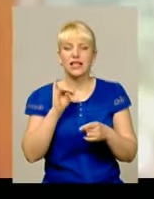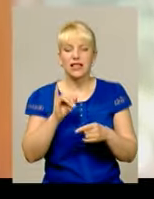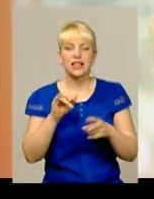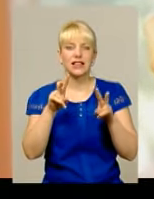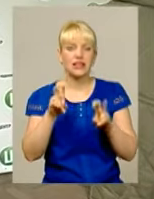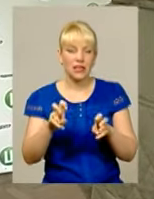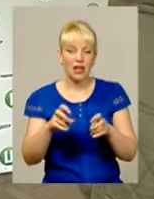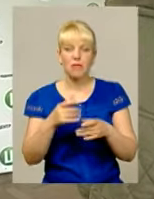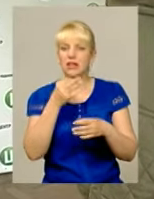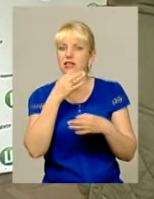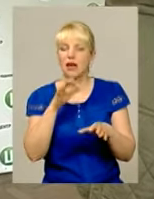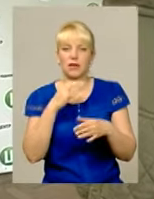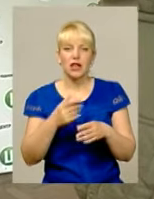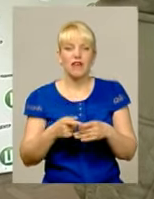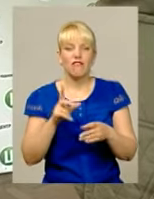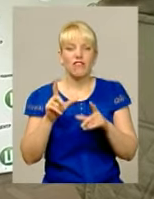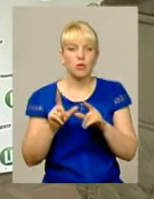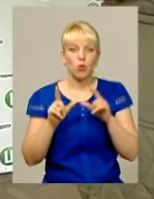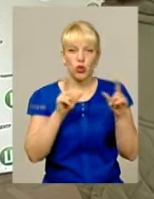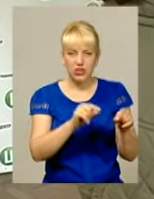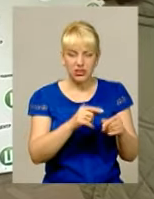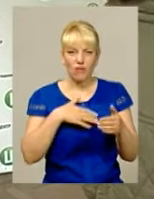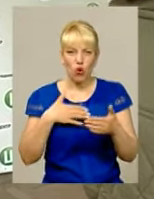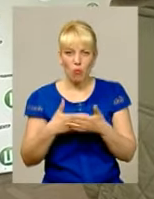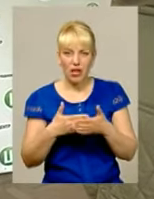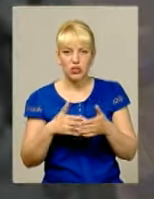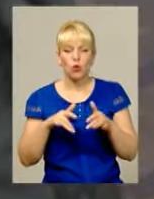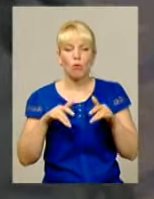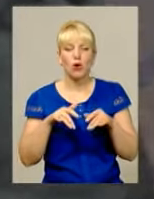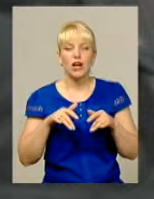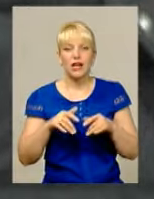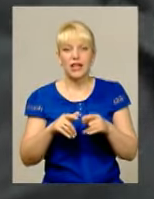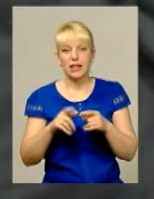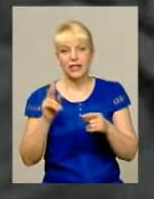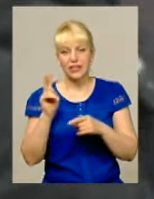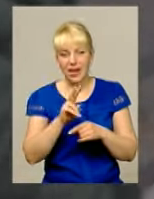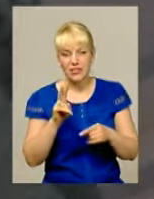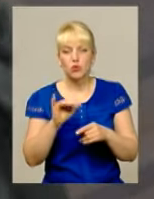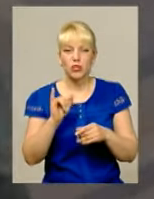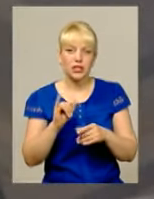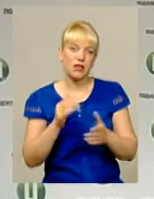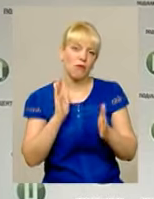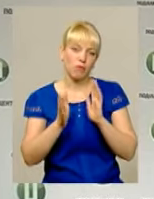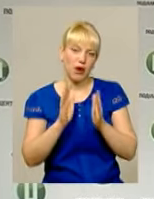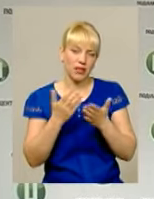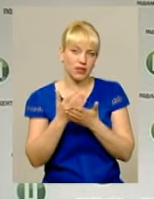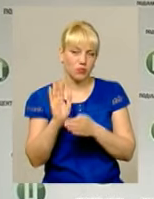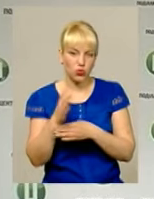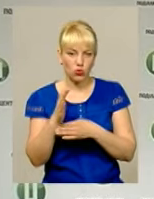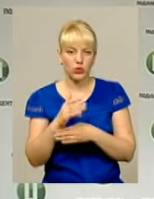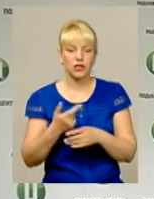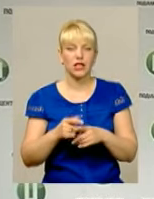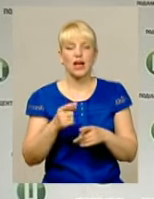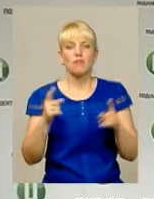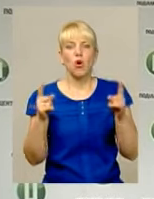автора – від поїздки у громадському транспорті до відпочинку у парку Єдине обмеження – довжина ролика не більше трьох хвилин Людина